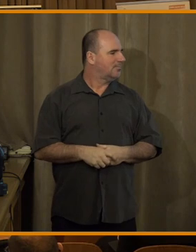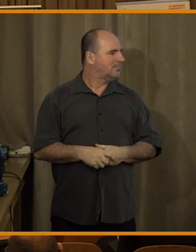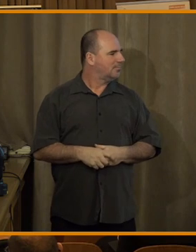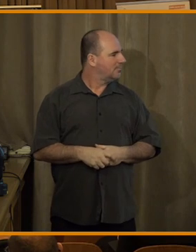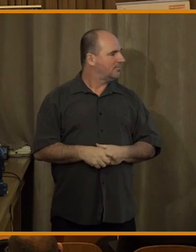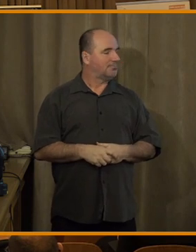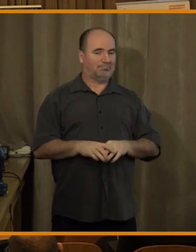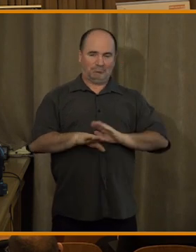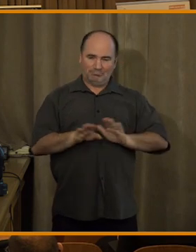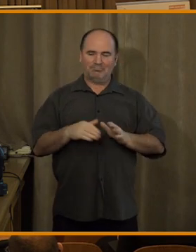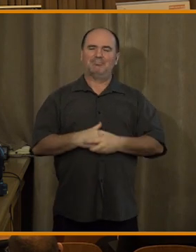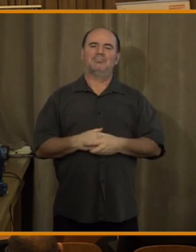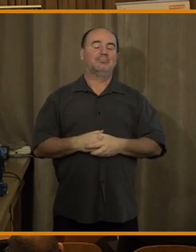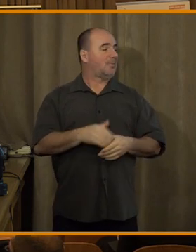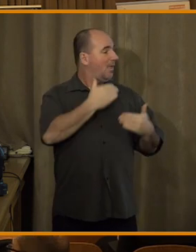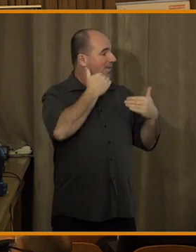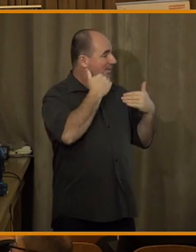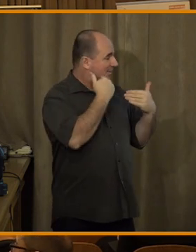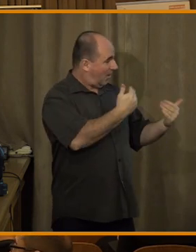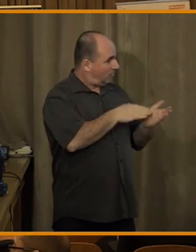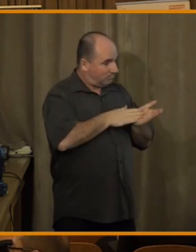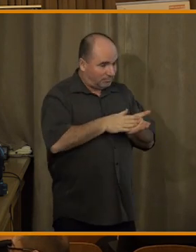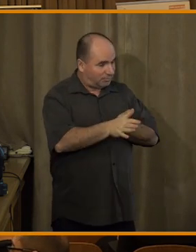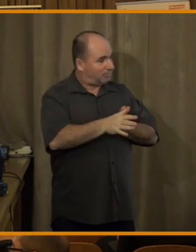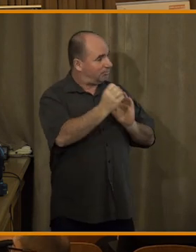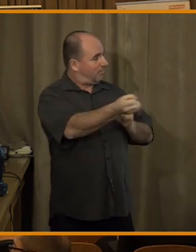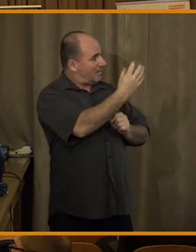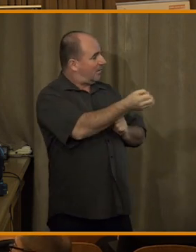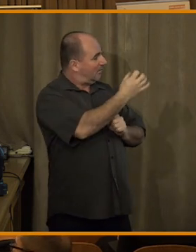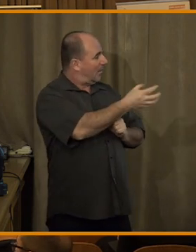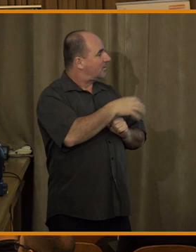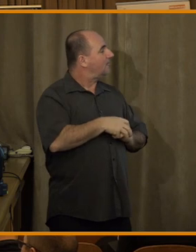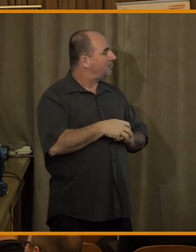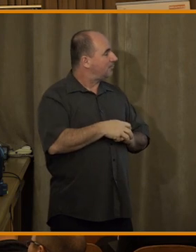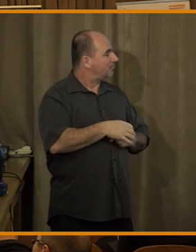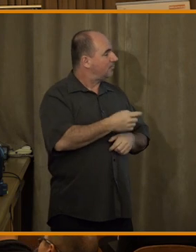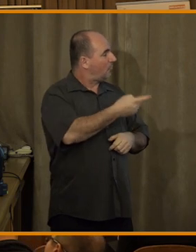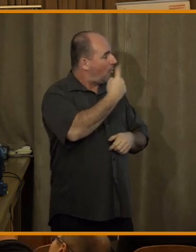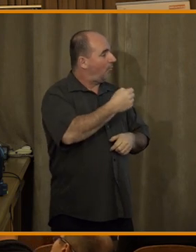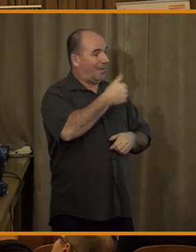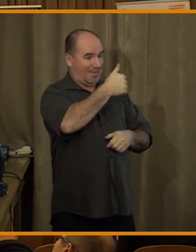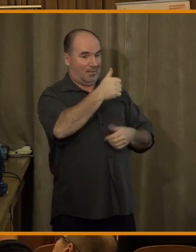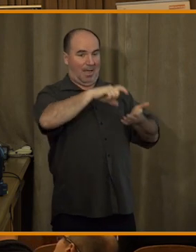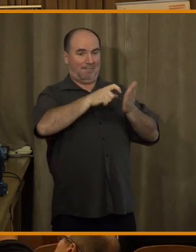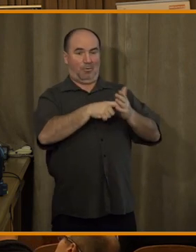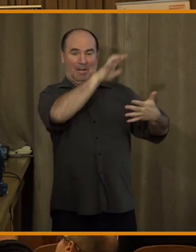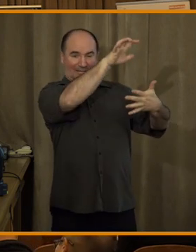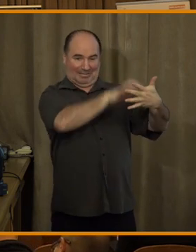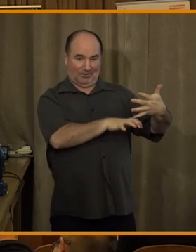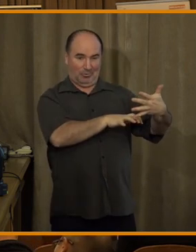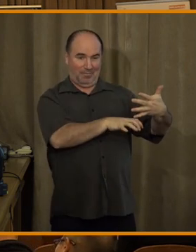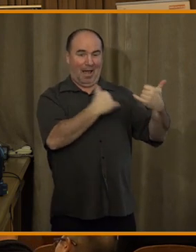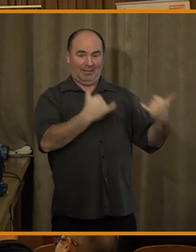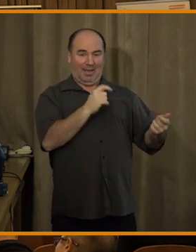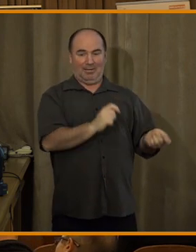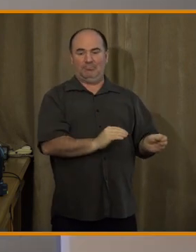Moc krát děkuju za vyčerpávající prezentaci. My se od té jedné formy, a to je ta textová, posuneme právě k té další